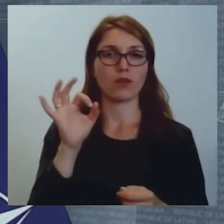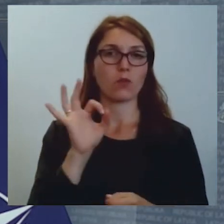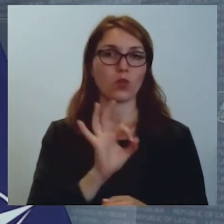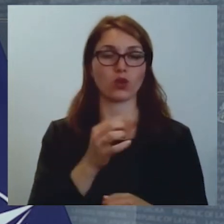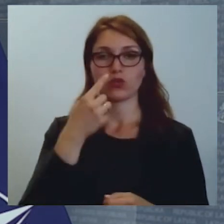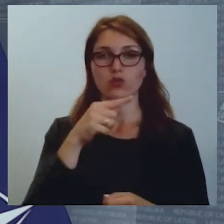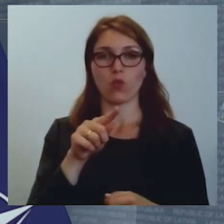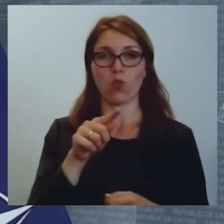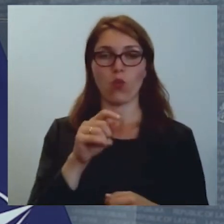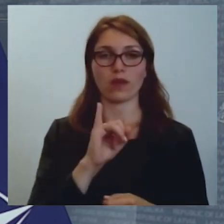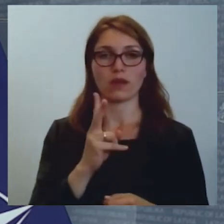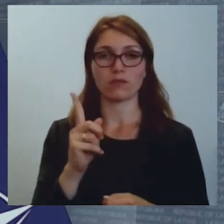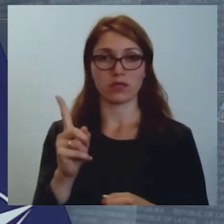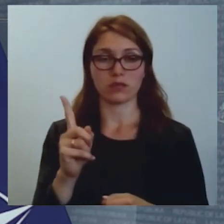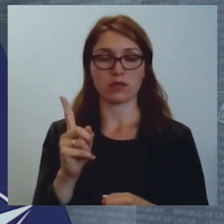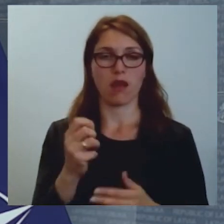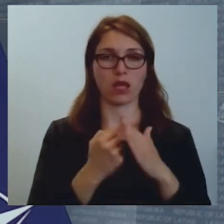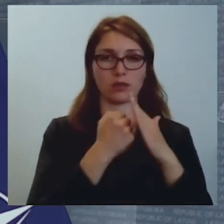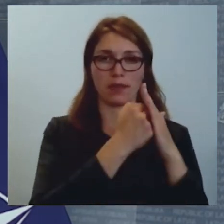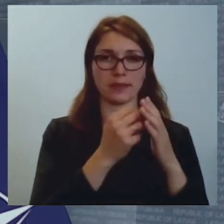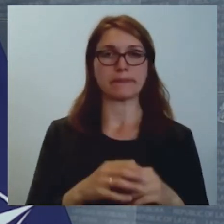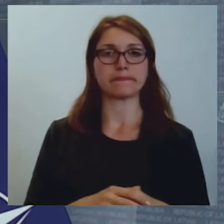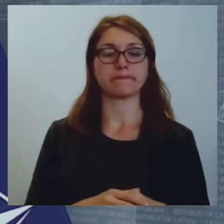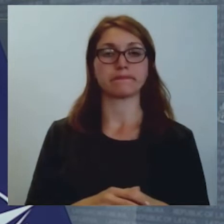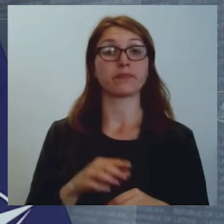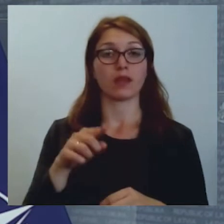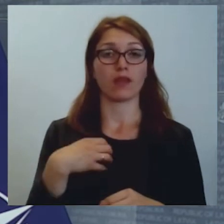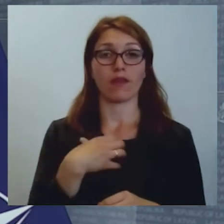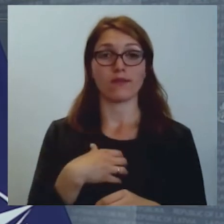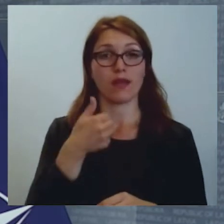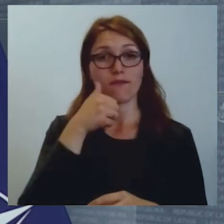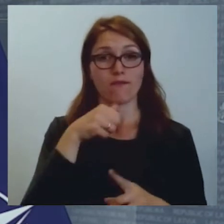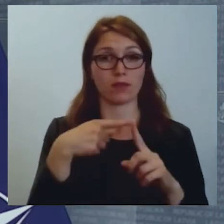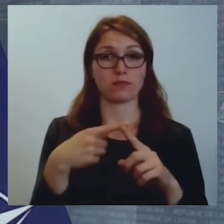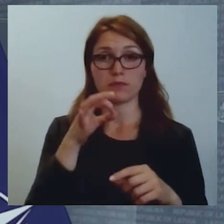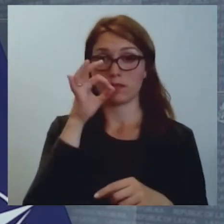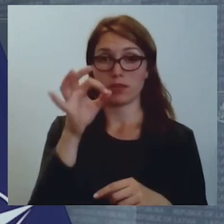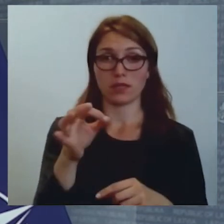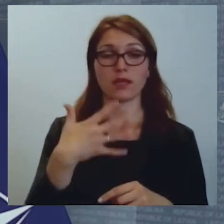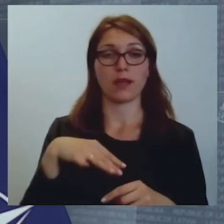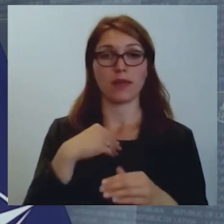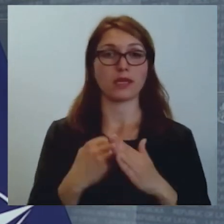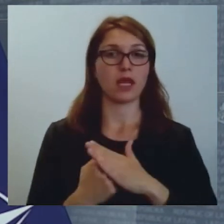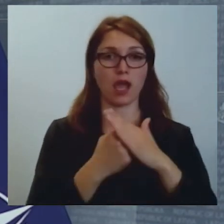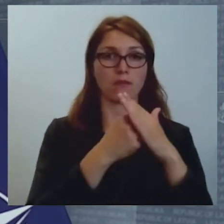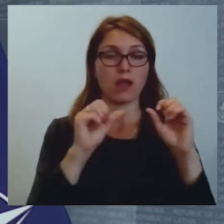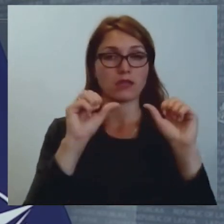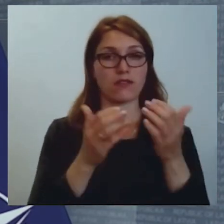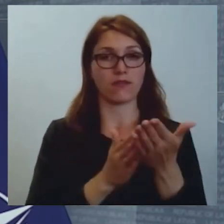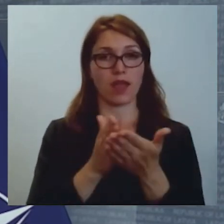IKP atbalsta. Šeit jāmin, ka mēs atbalsta ziņā, protams,